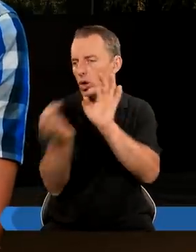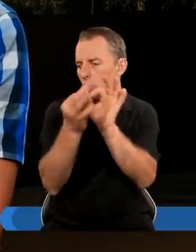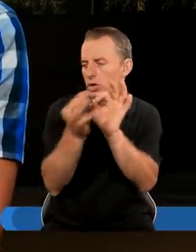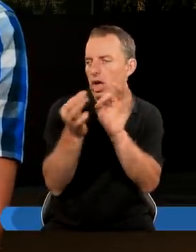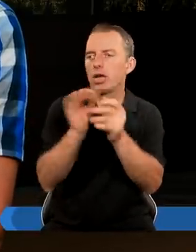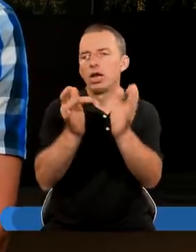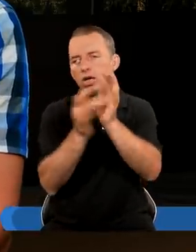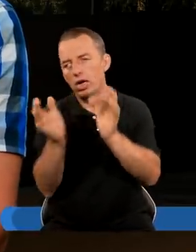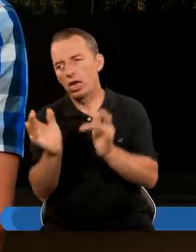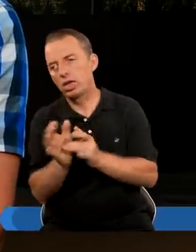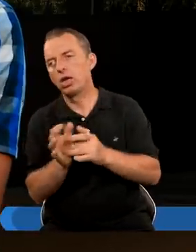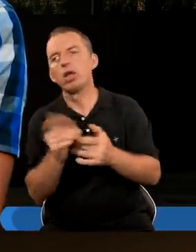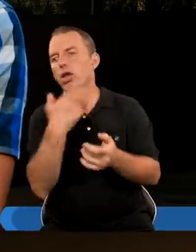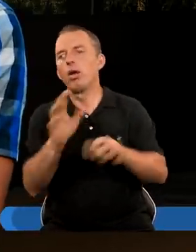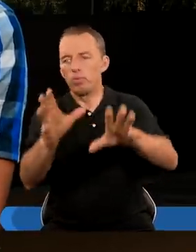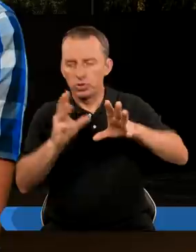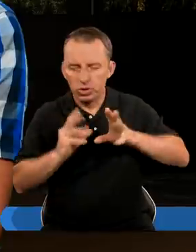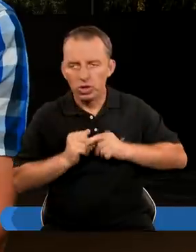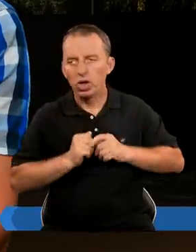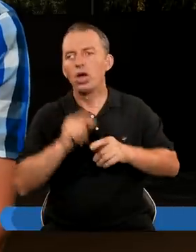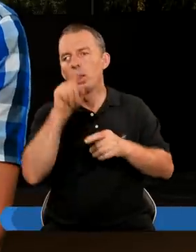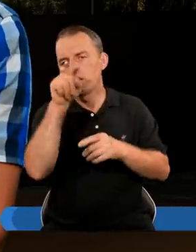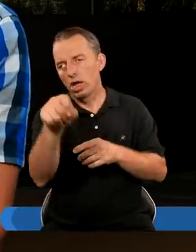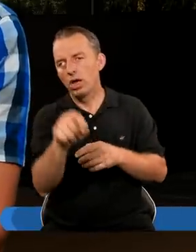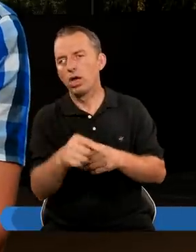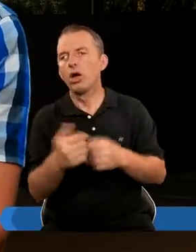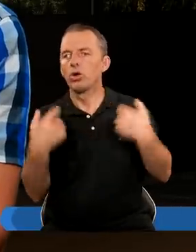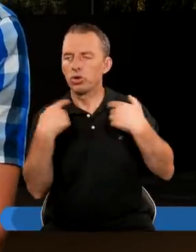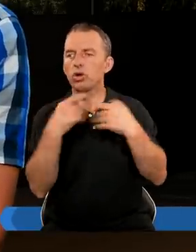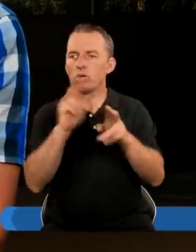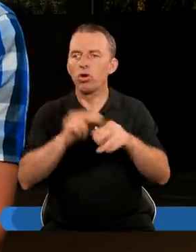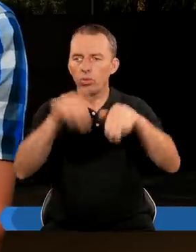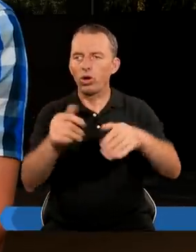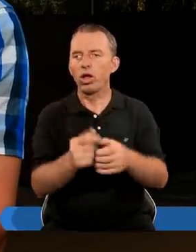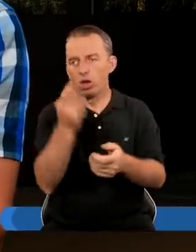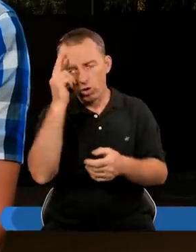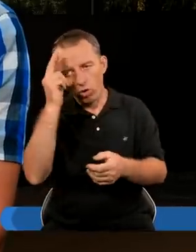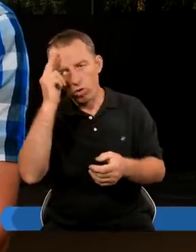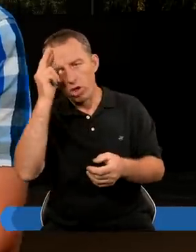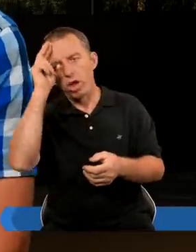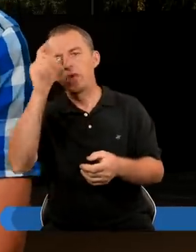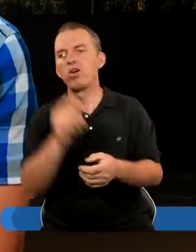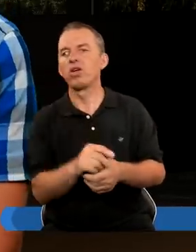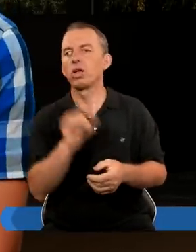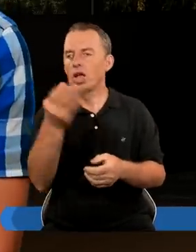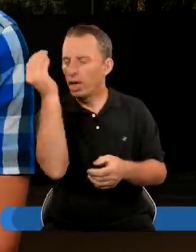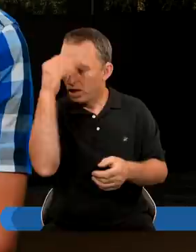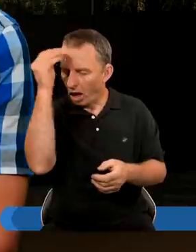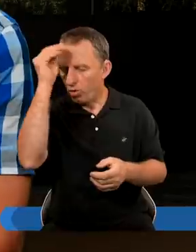Relacji z Jusem Chrystusem Jeszcze nie Nie przyjąć tej Sprawiedliwości Jezusa Którą nam daje Nie zrozumieć tej